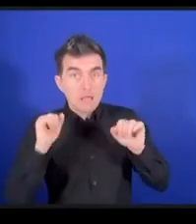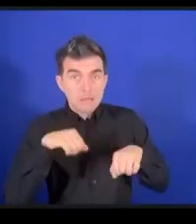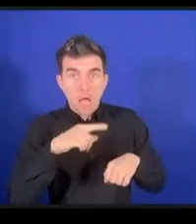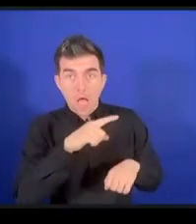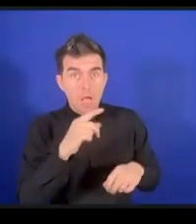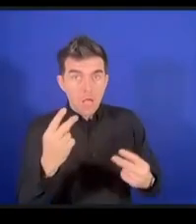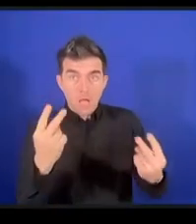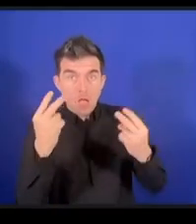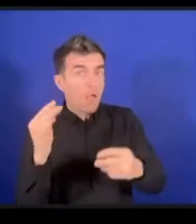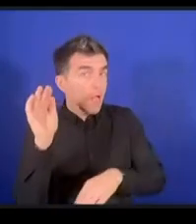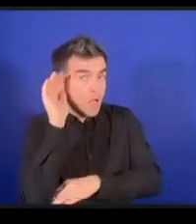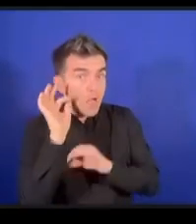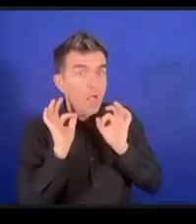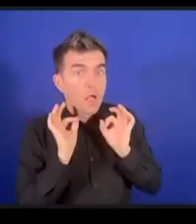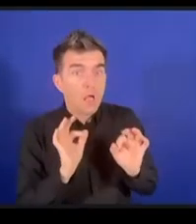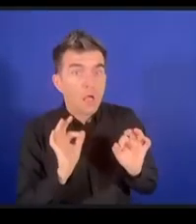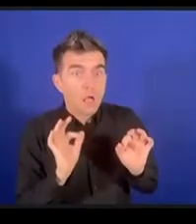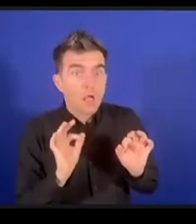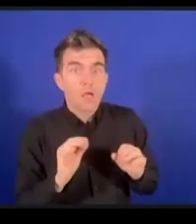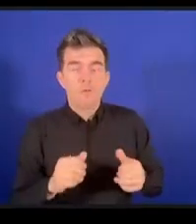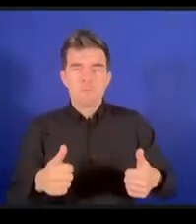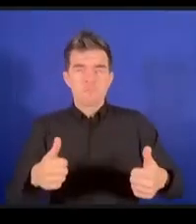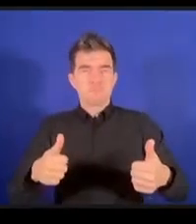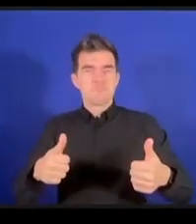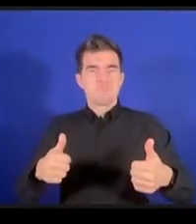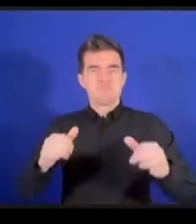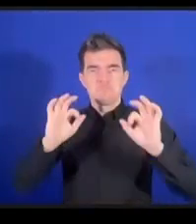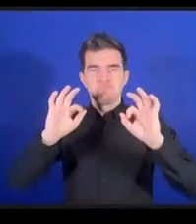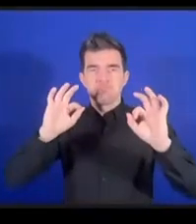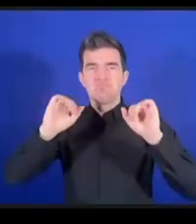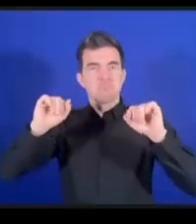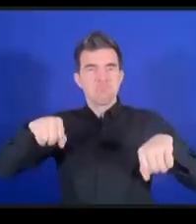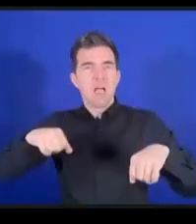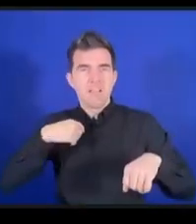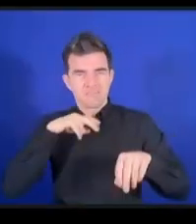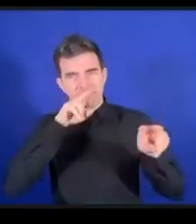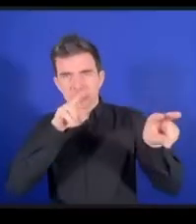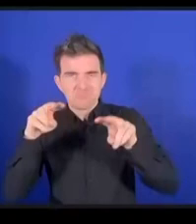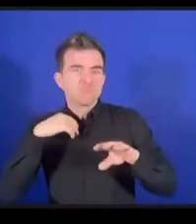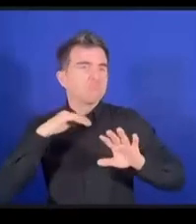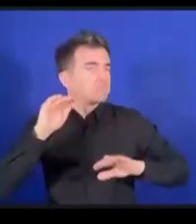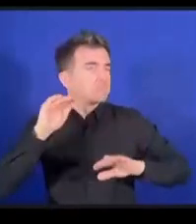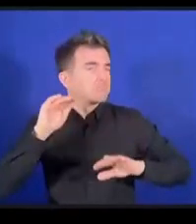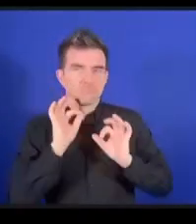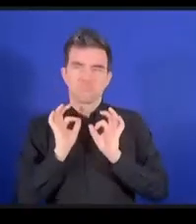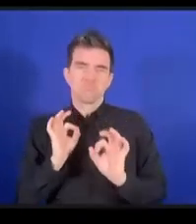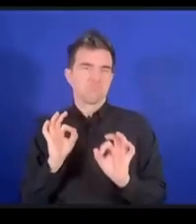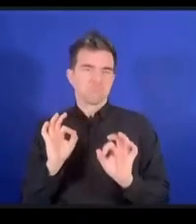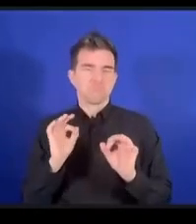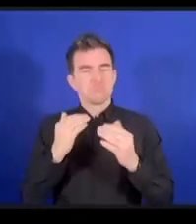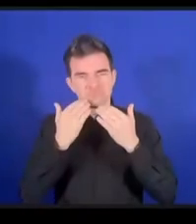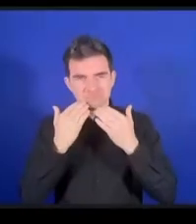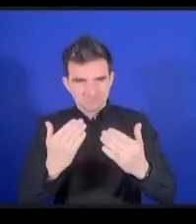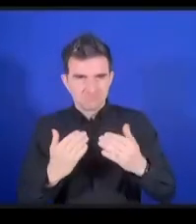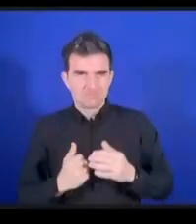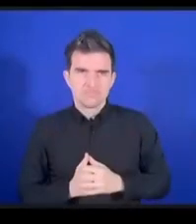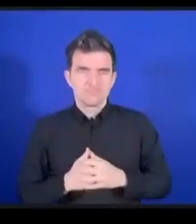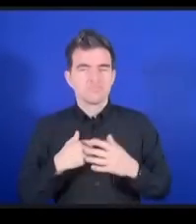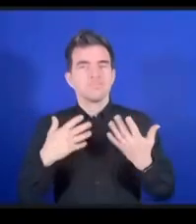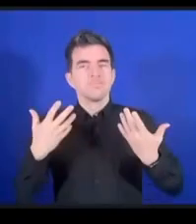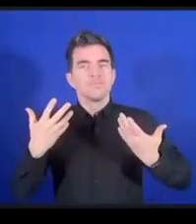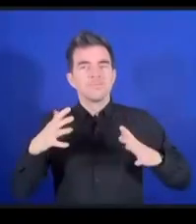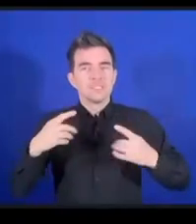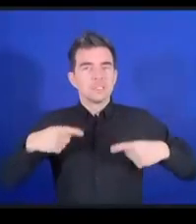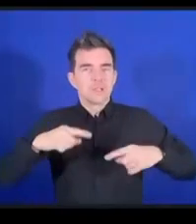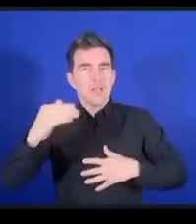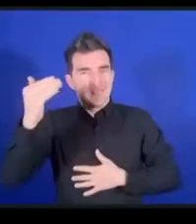でしょうかはいお声も聞こえますしお顔も見えますオープンそれからオ